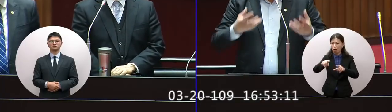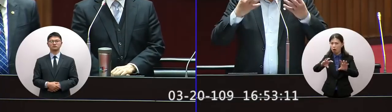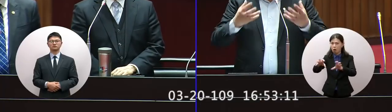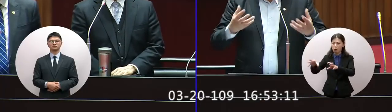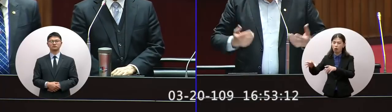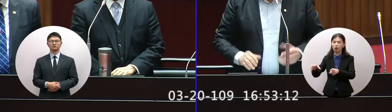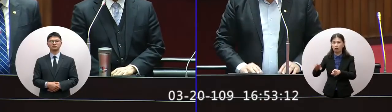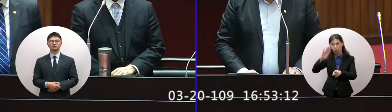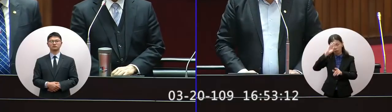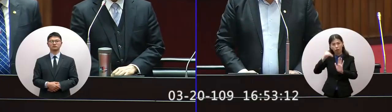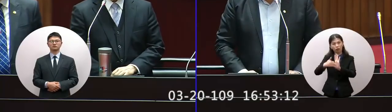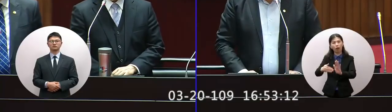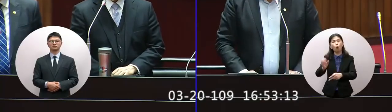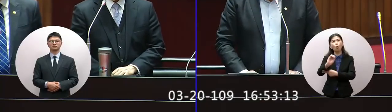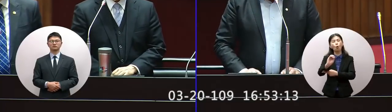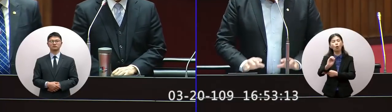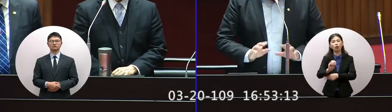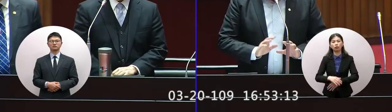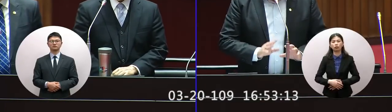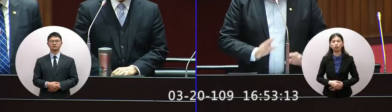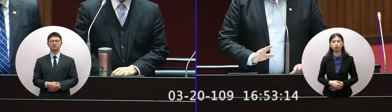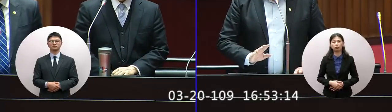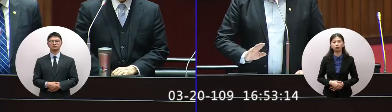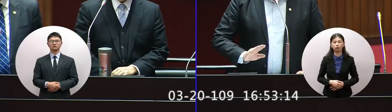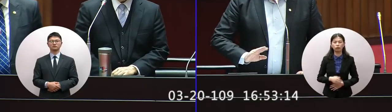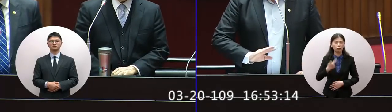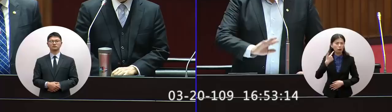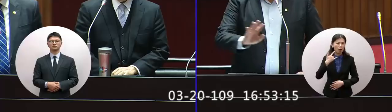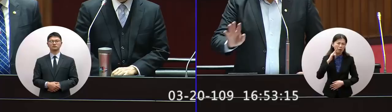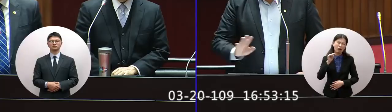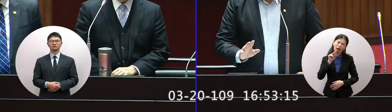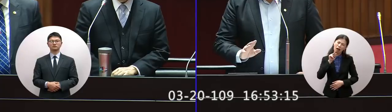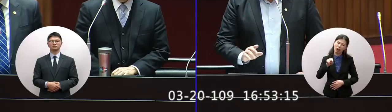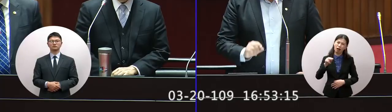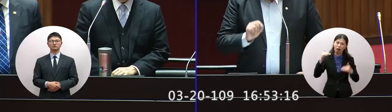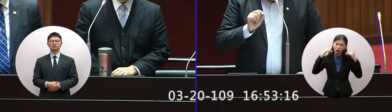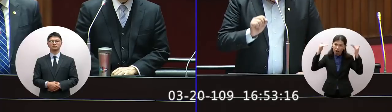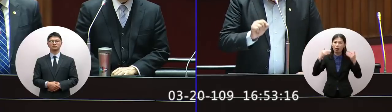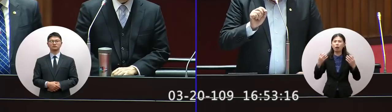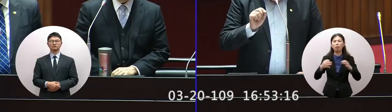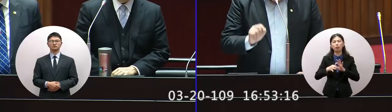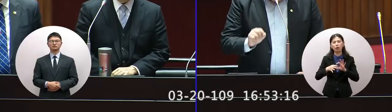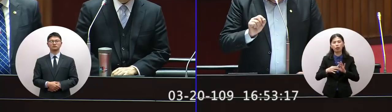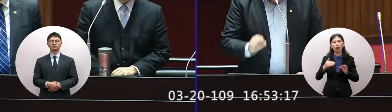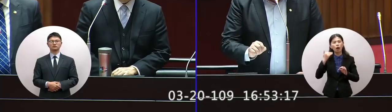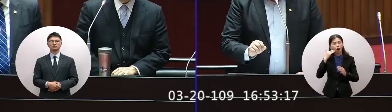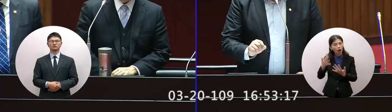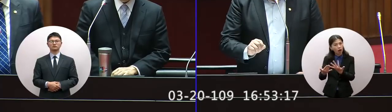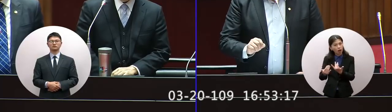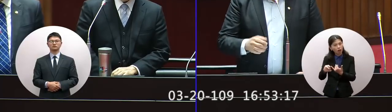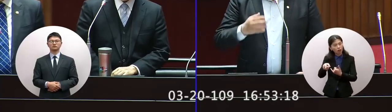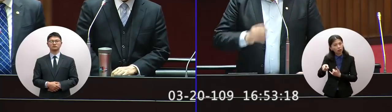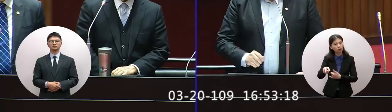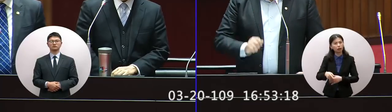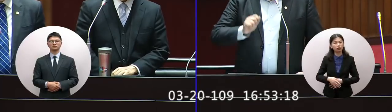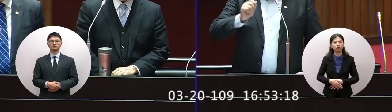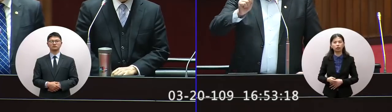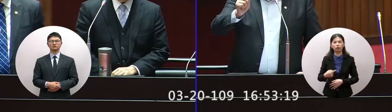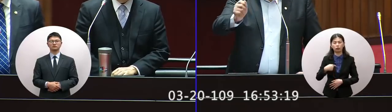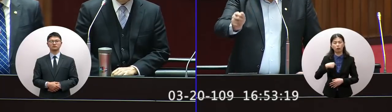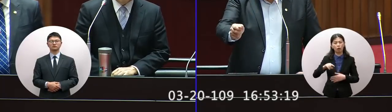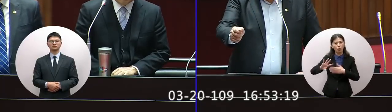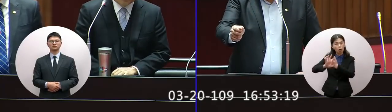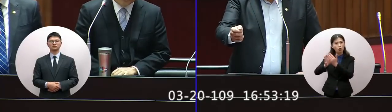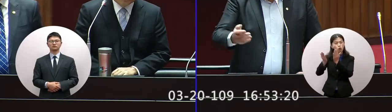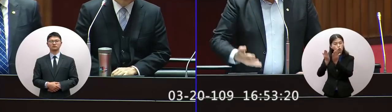連基本的防疫配備都沒有所以有的家長說大人沒關係如果是學生我的家人